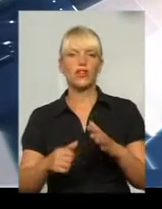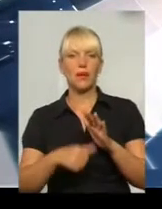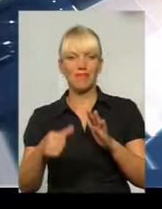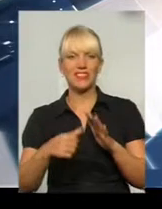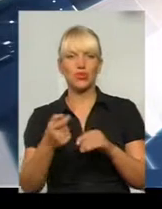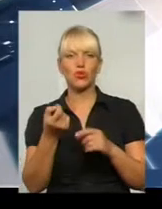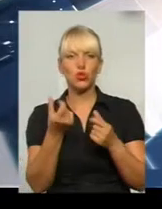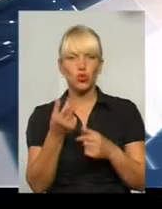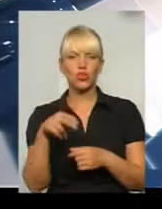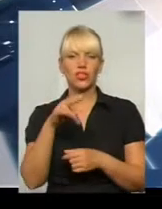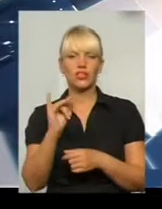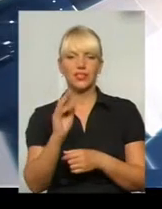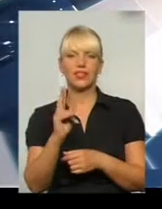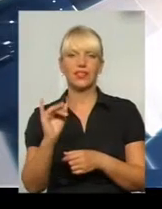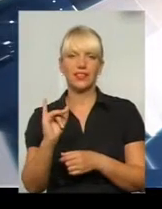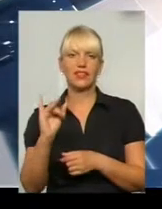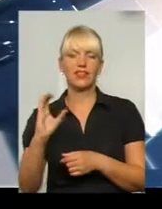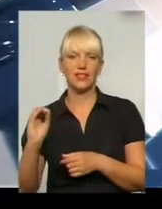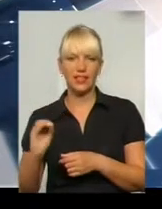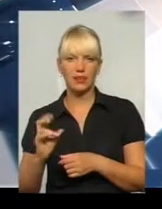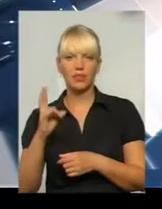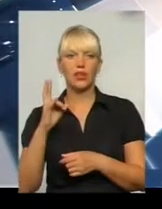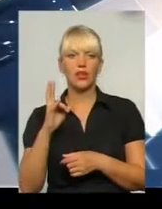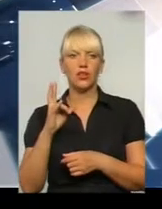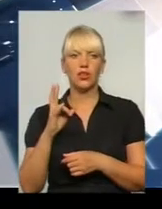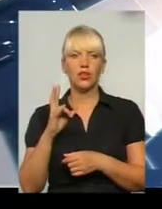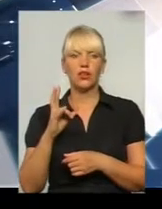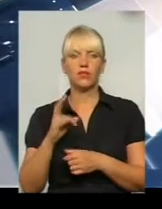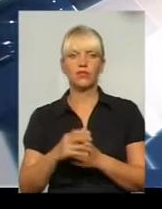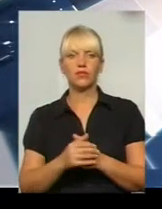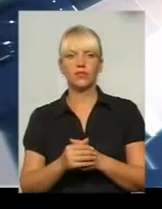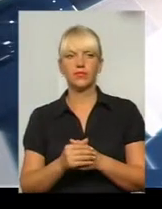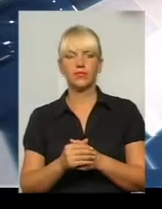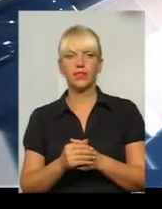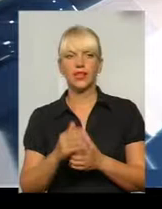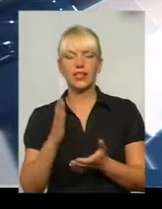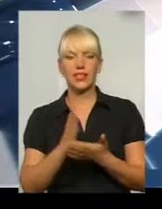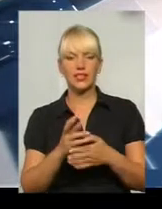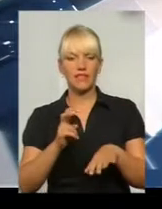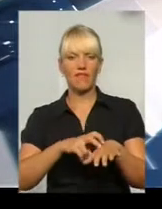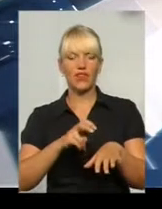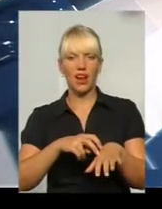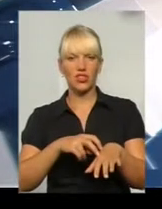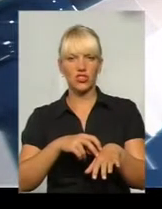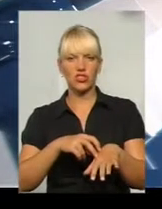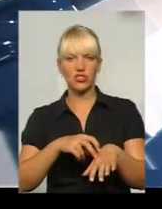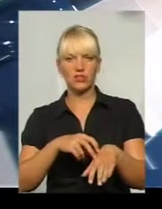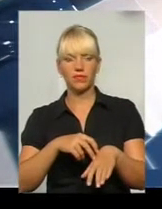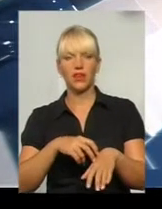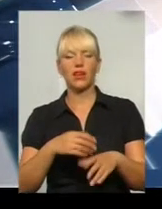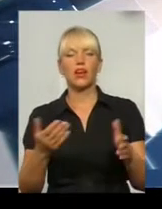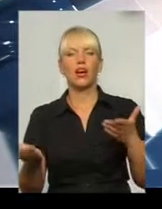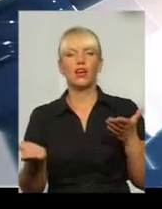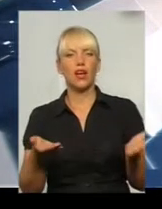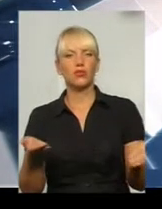дікі, так ви правильно зрозумілися. Але на тільки в службі основа є вразь, є вразь, який